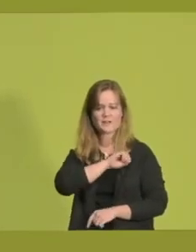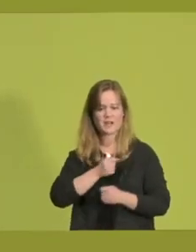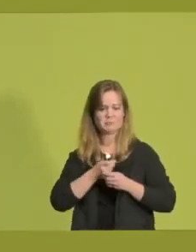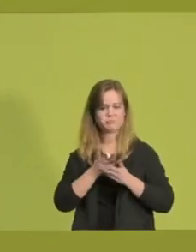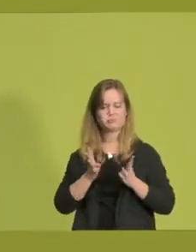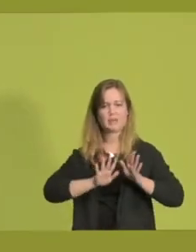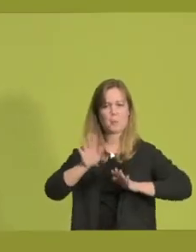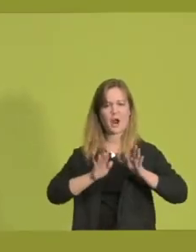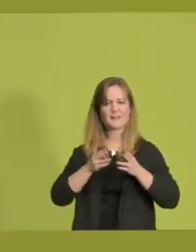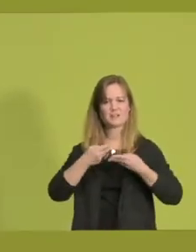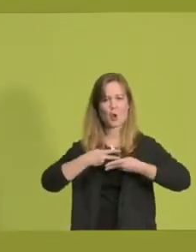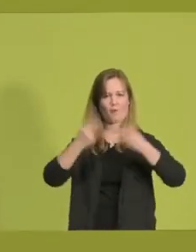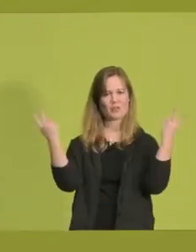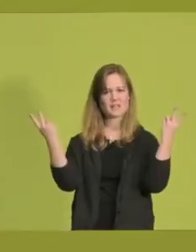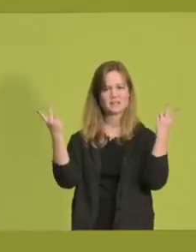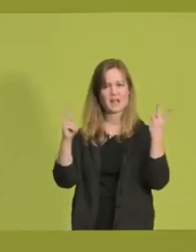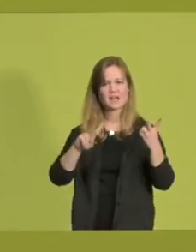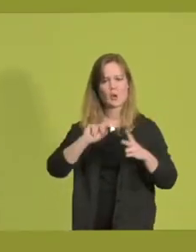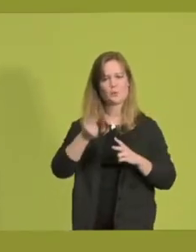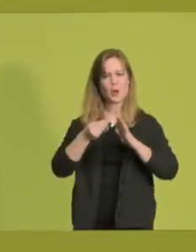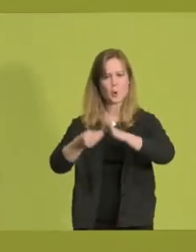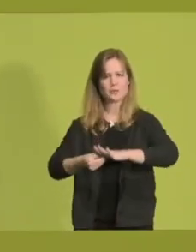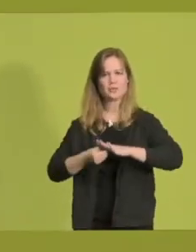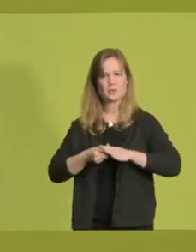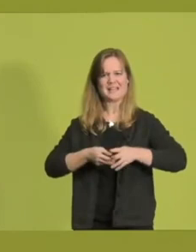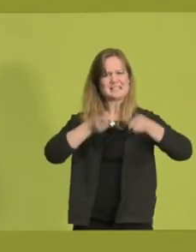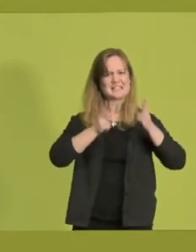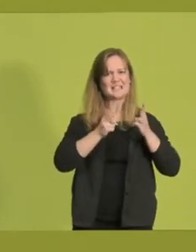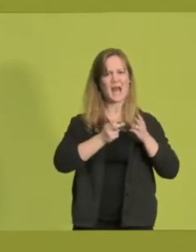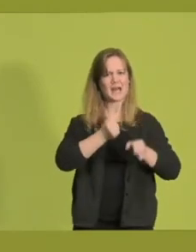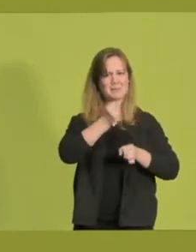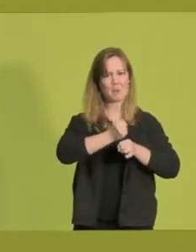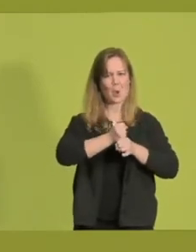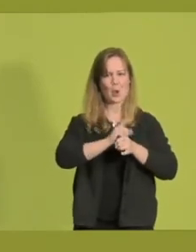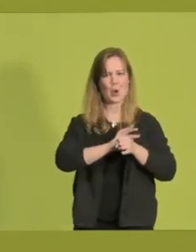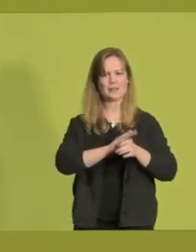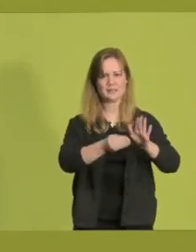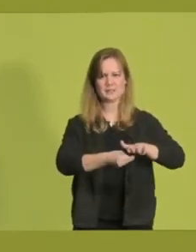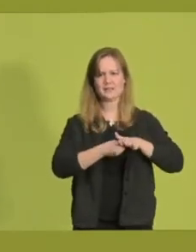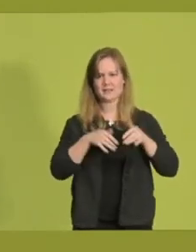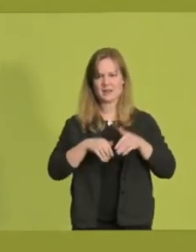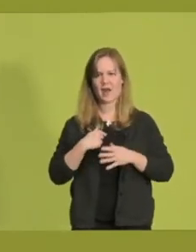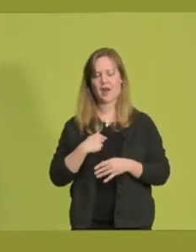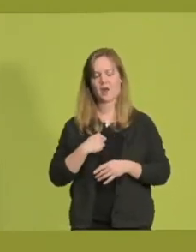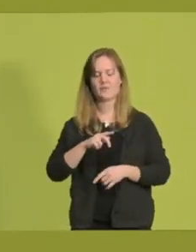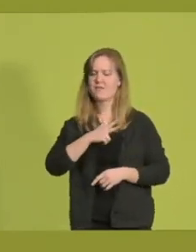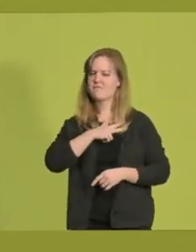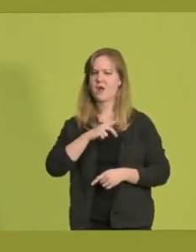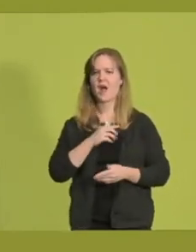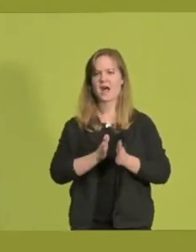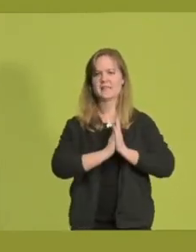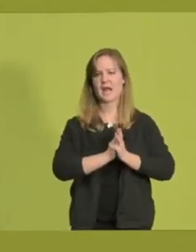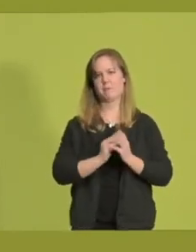Öffentlichkeit, aber auch die Unterstützung unserer Sicherheitsbehörden zu haben. Und dafür bin ich sehr dankbar.